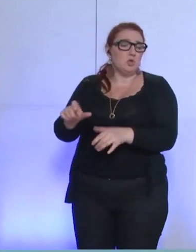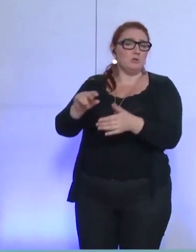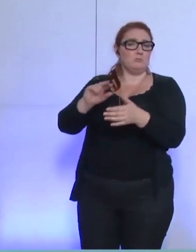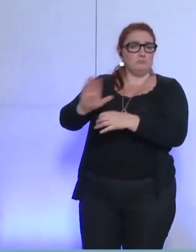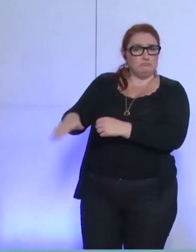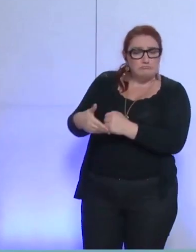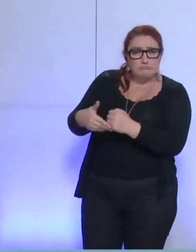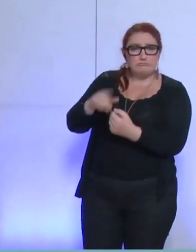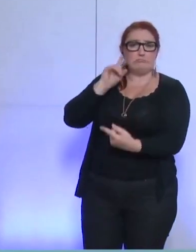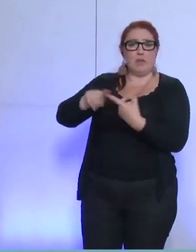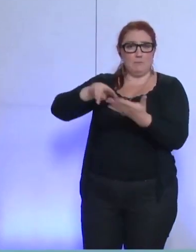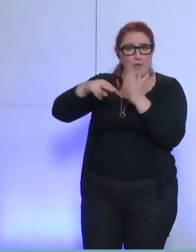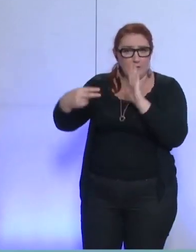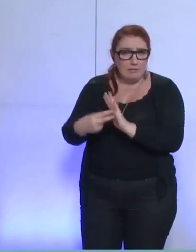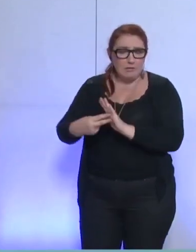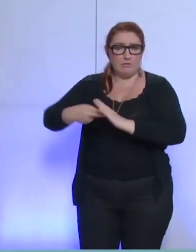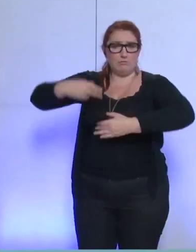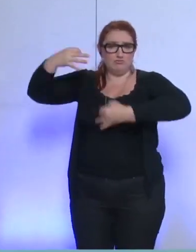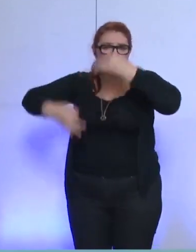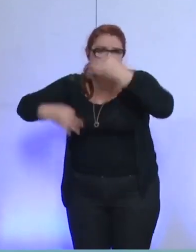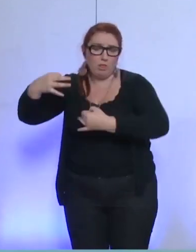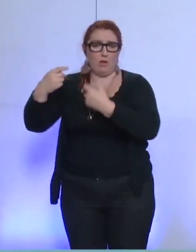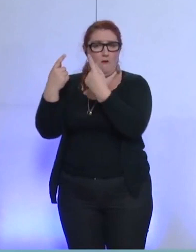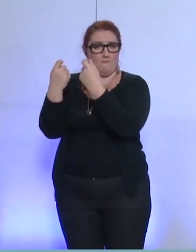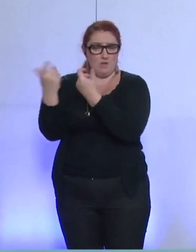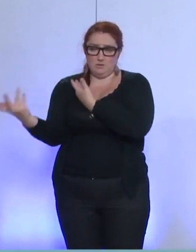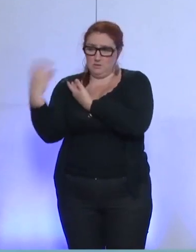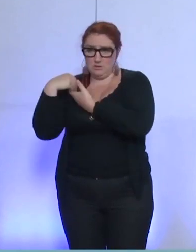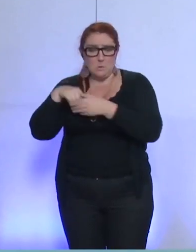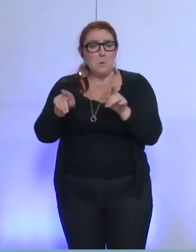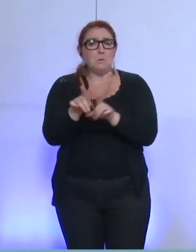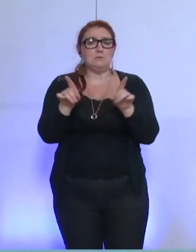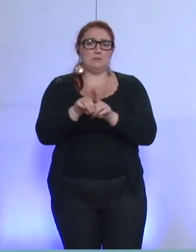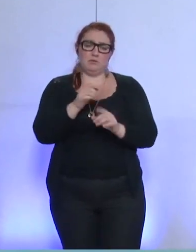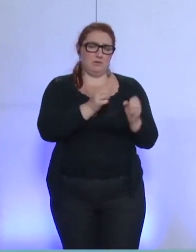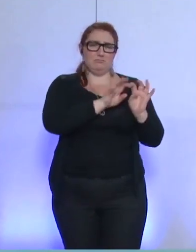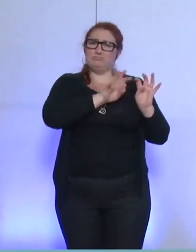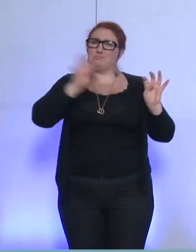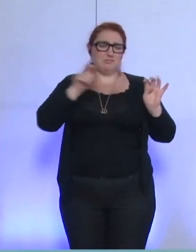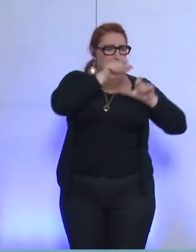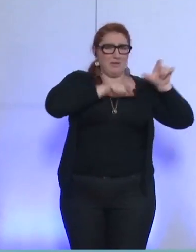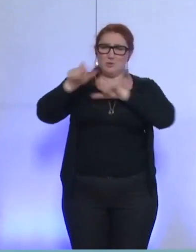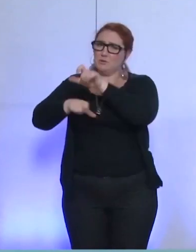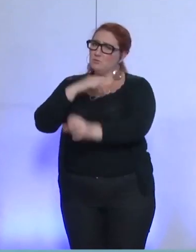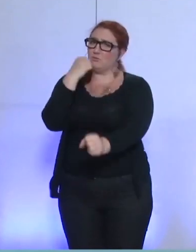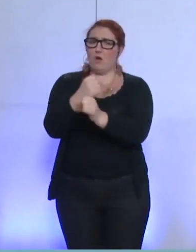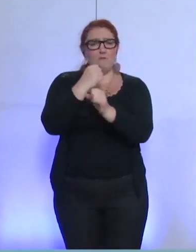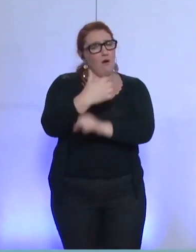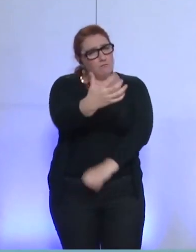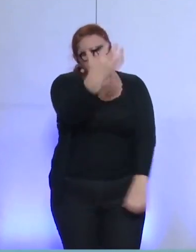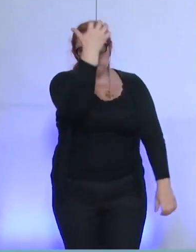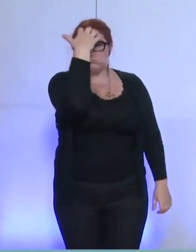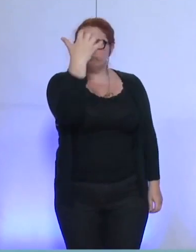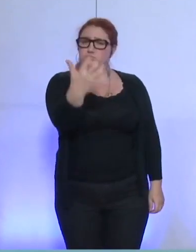Toutes ces personnes ont fait leur travail de manière extrêmement rigoureuse et cela, donc, a